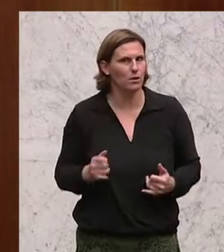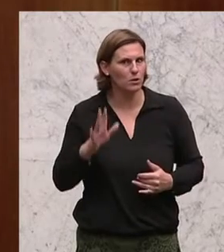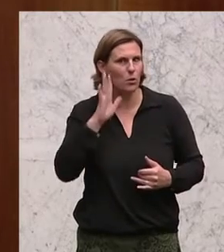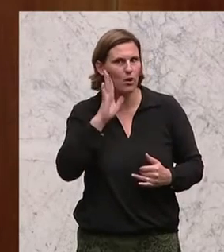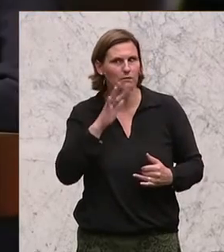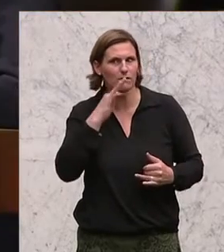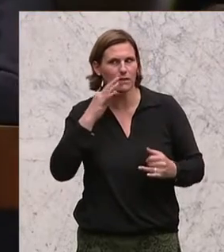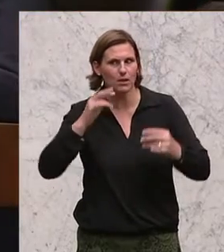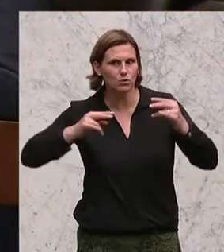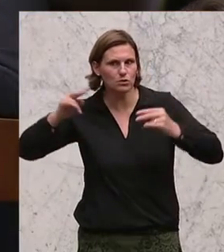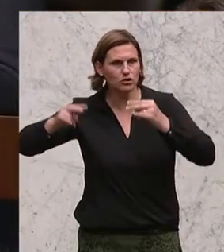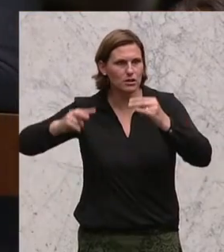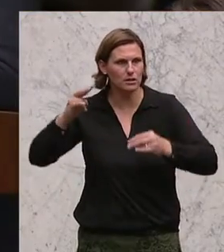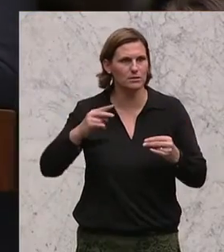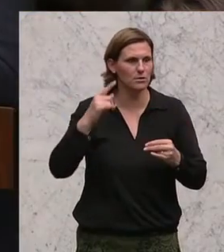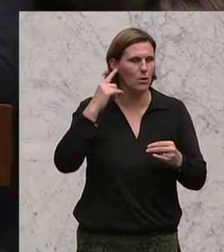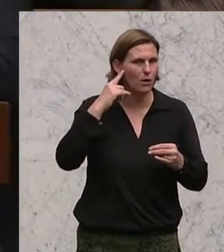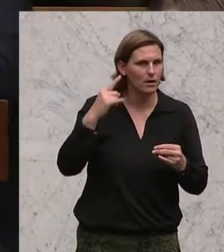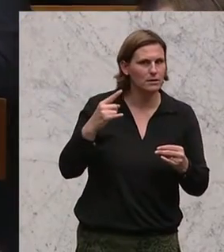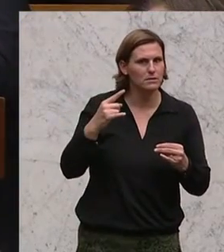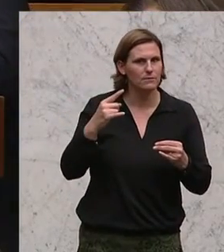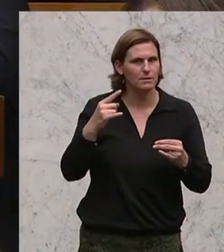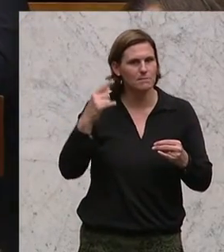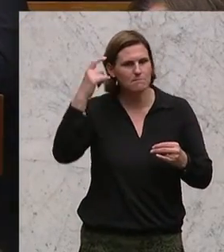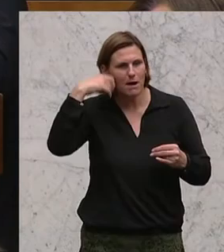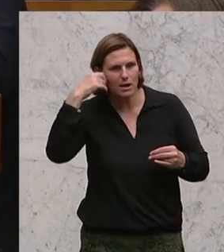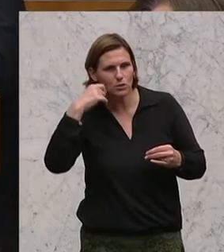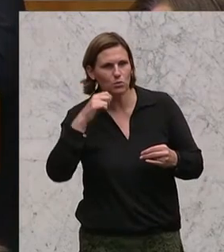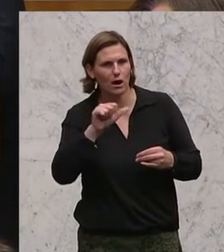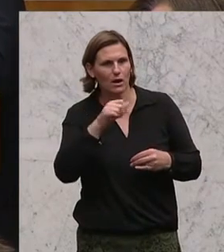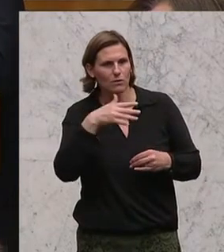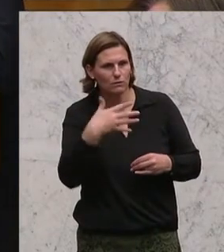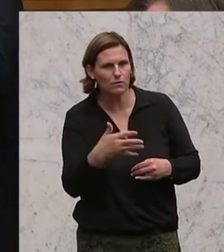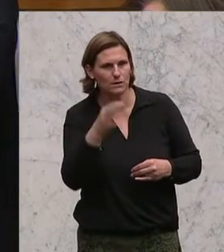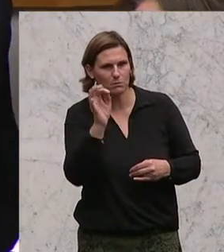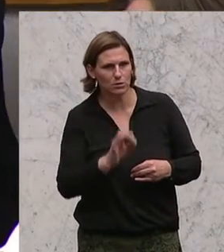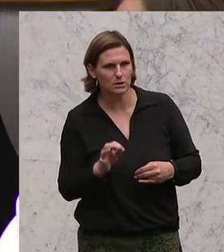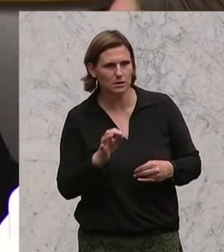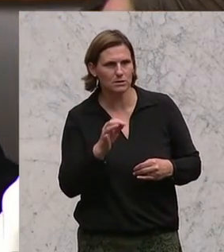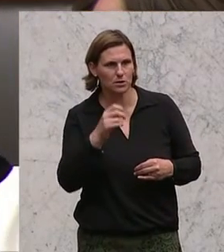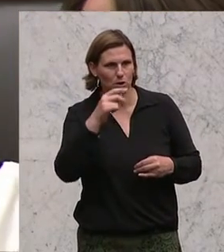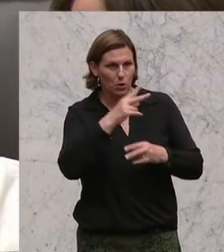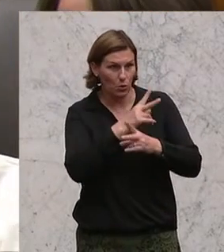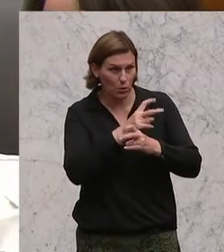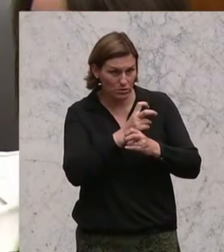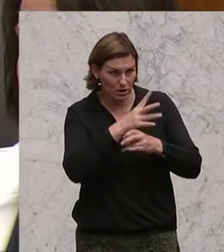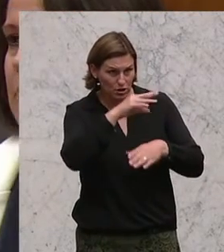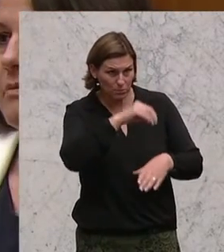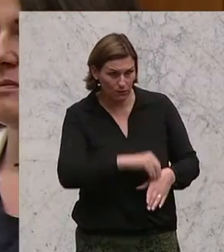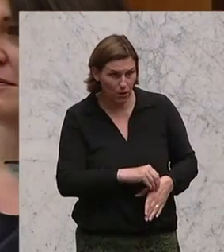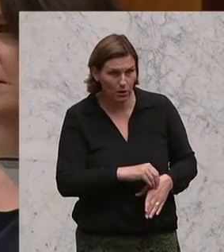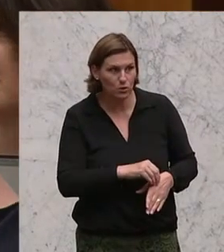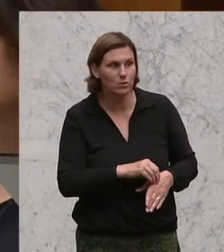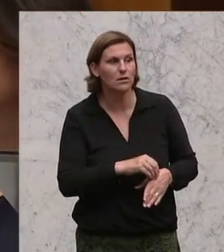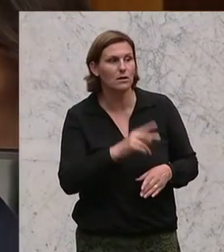wie unterschiedlich die Positionen zu 51 Prozent der österreichischen Bevölkerung sind, dann